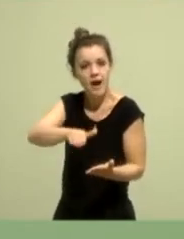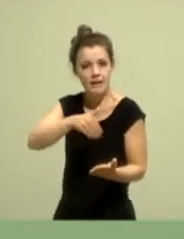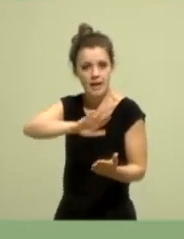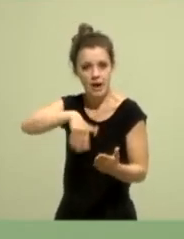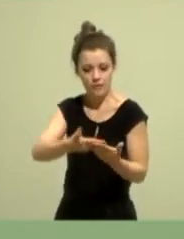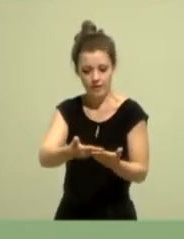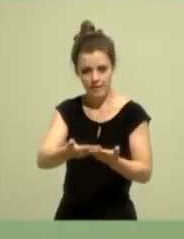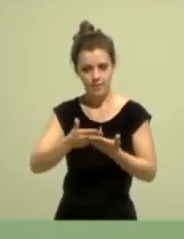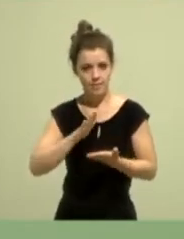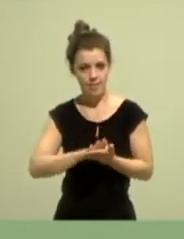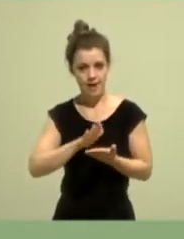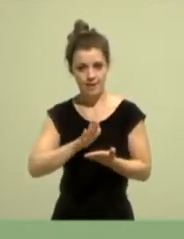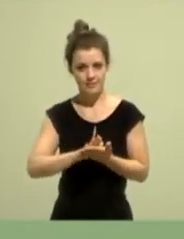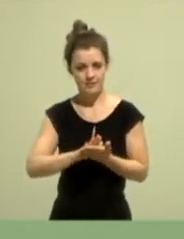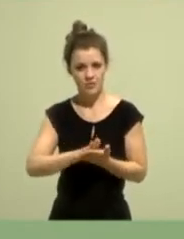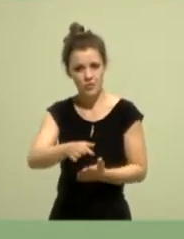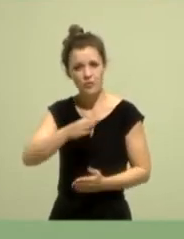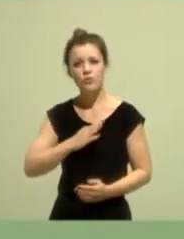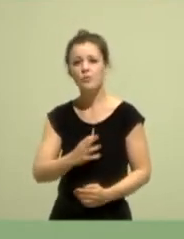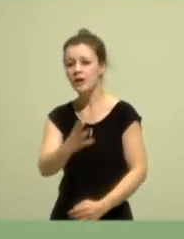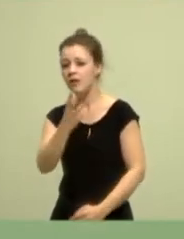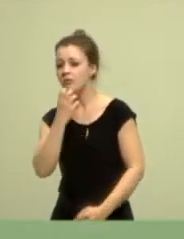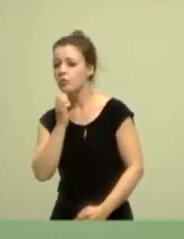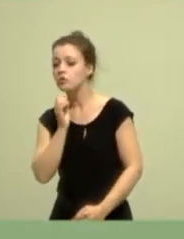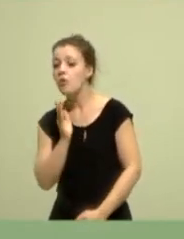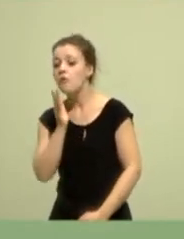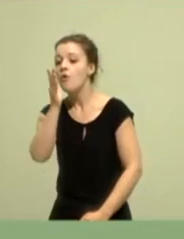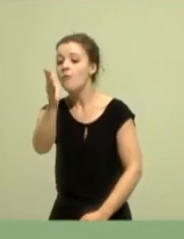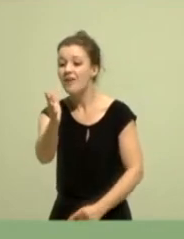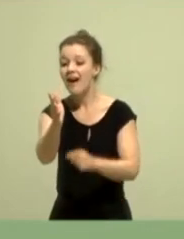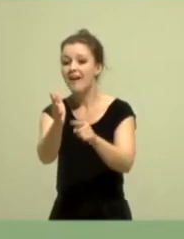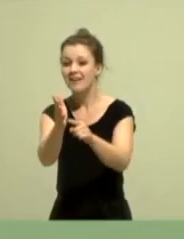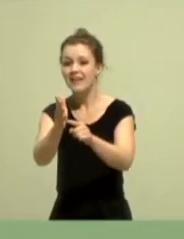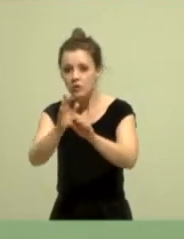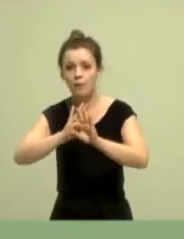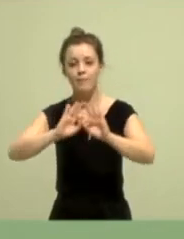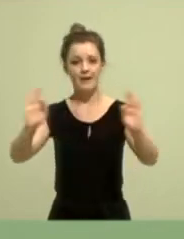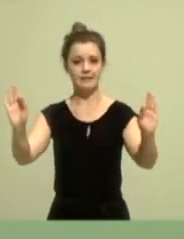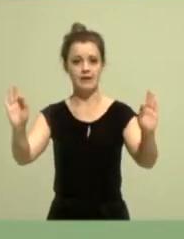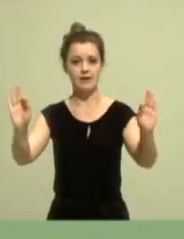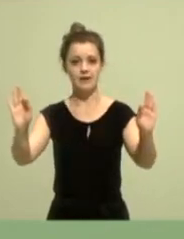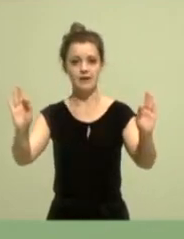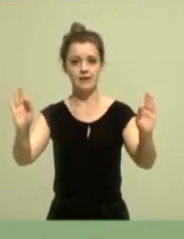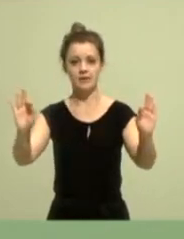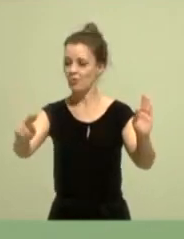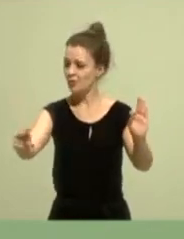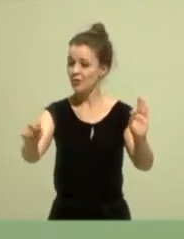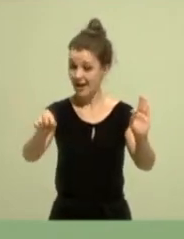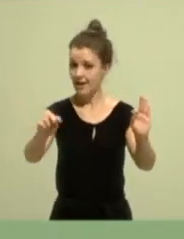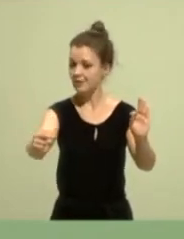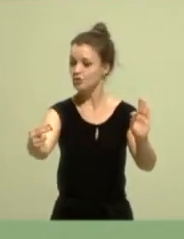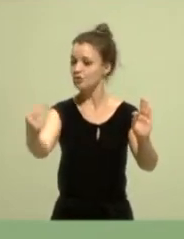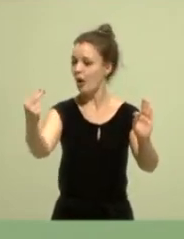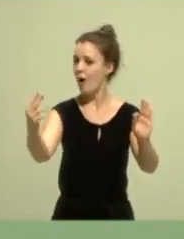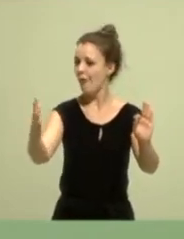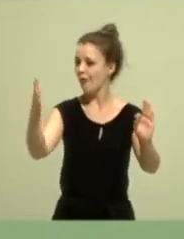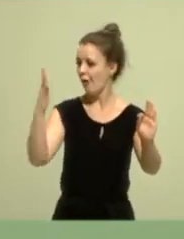Wunsch auf jeden Fall, noch besser aufgestellt sein sollten, um nach fünf Jahren erfolgreicher Regierungszeit, und